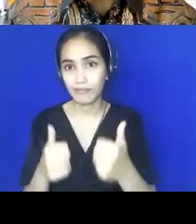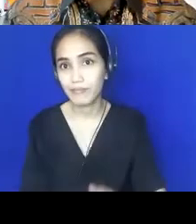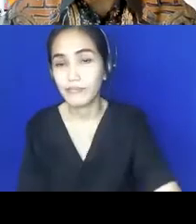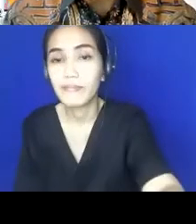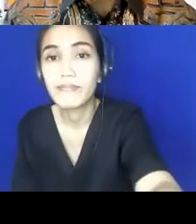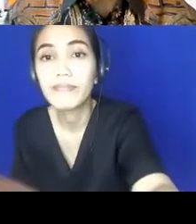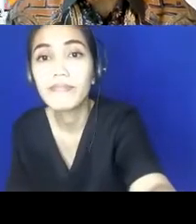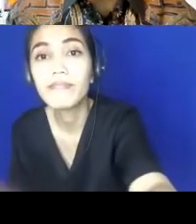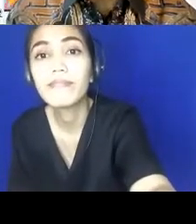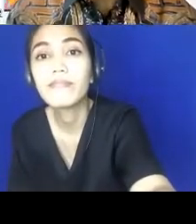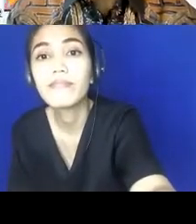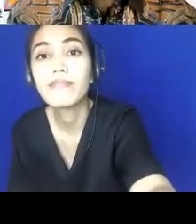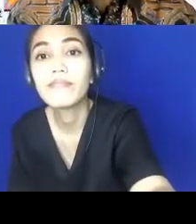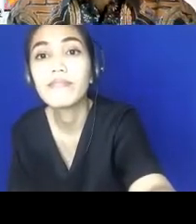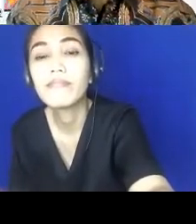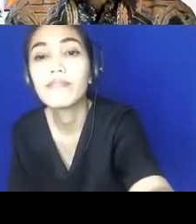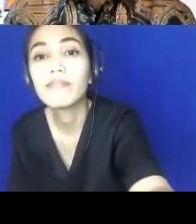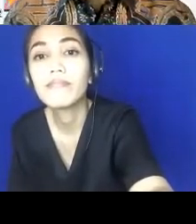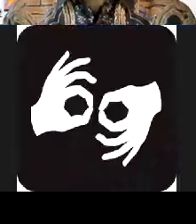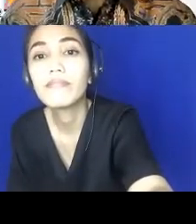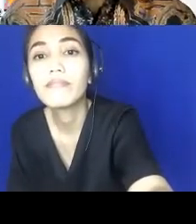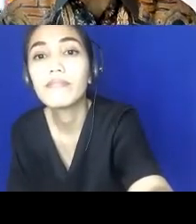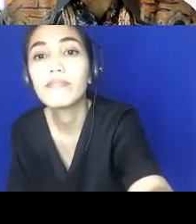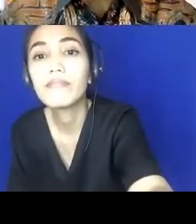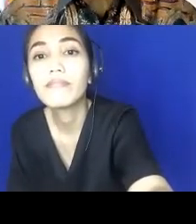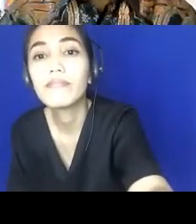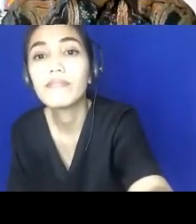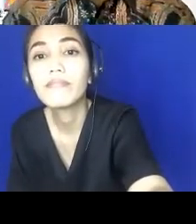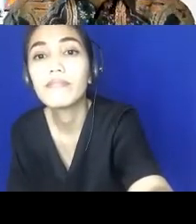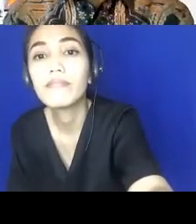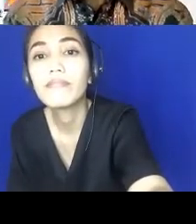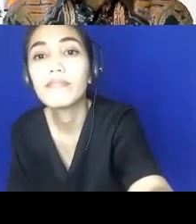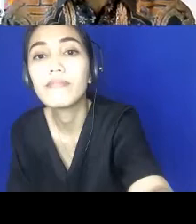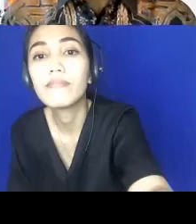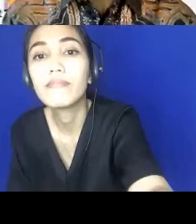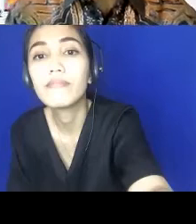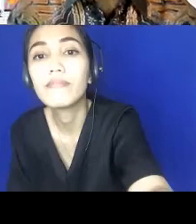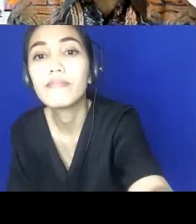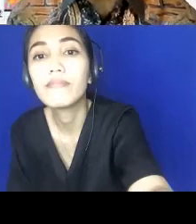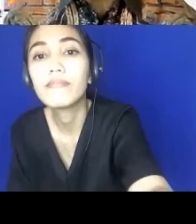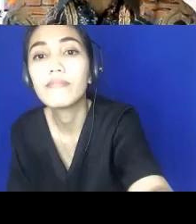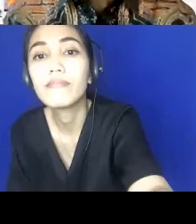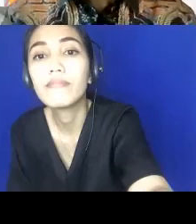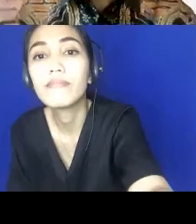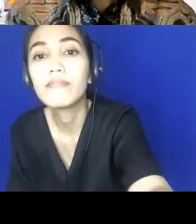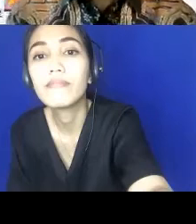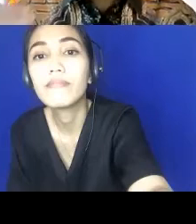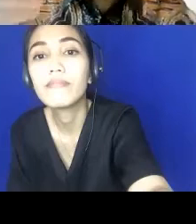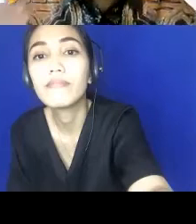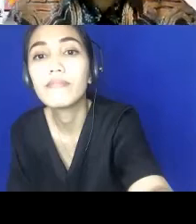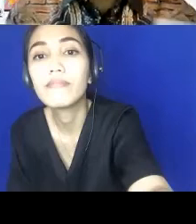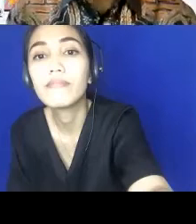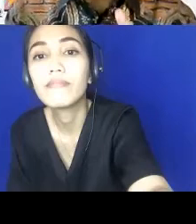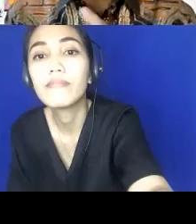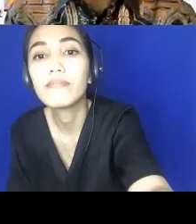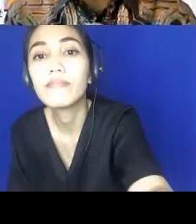dari badan dan lembaga di luar kementerian dilibatkan. Nah, karena itu gugus tugas ini wajib. Ya, ini